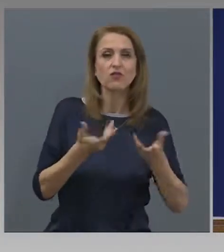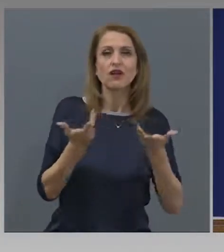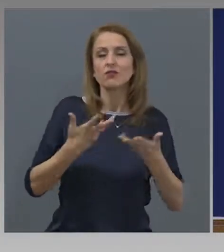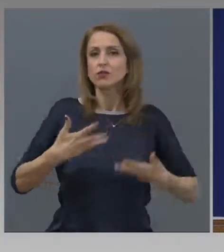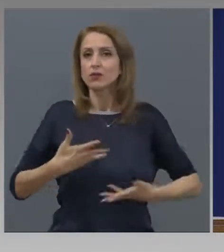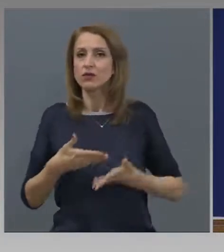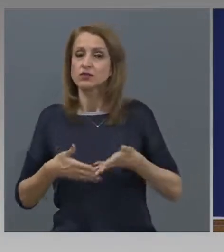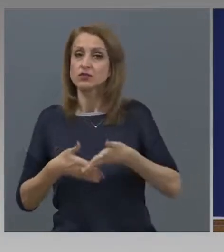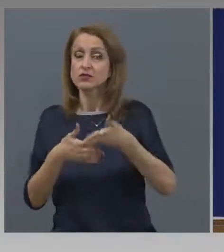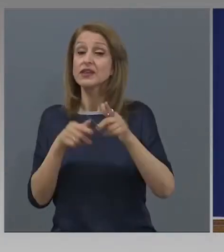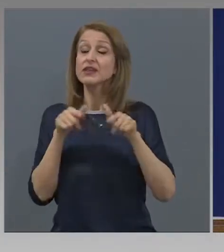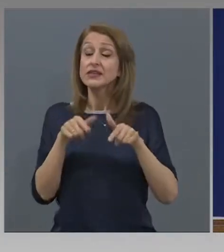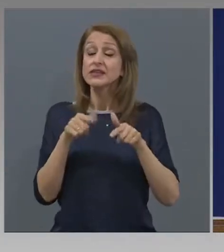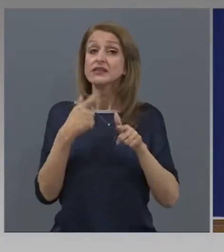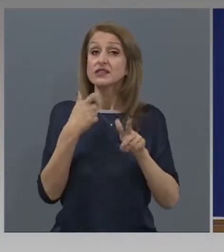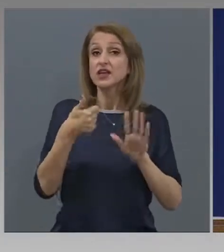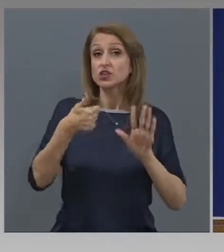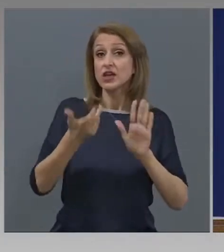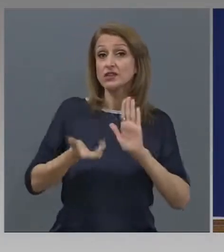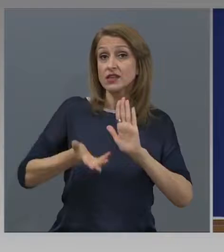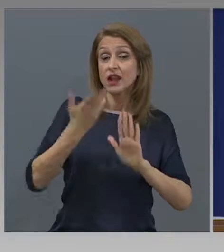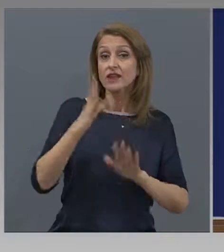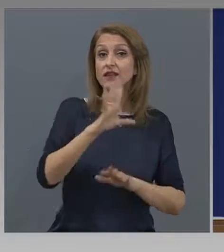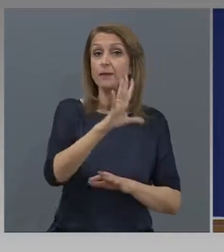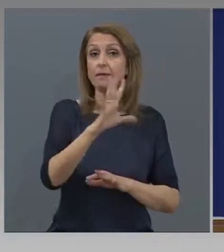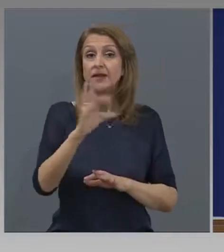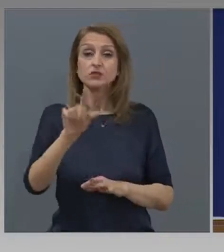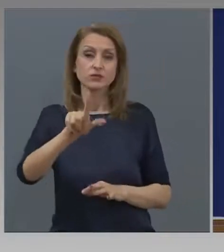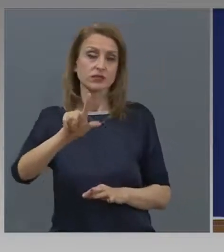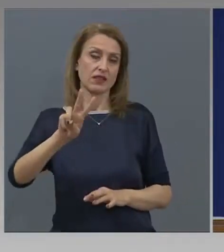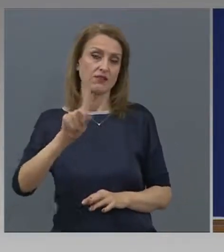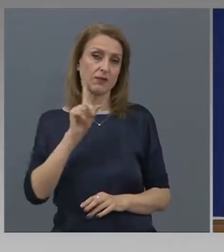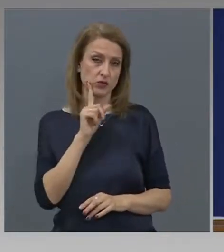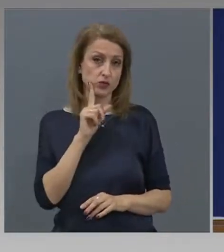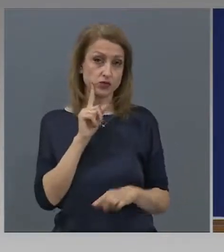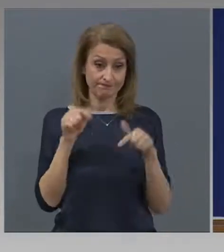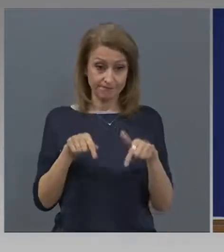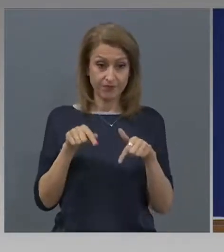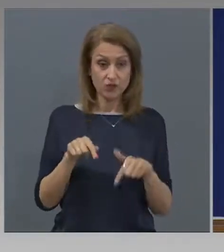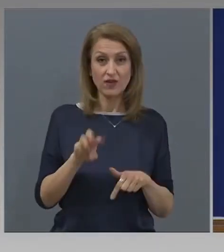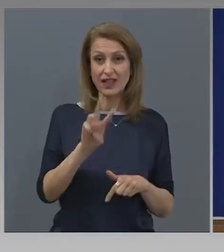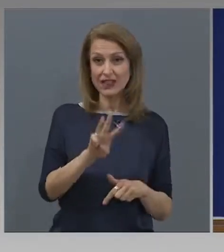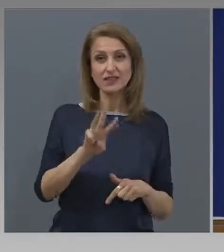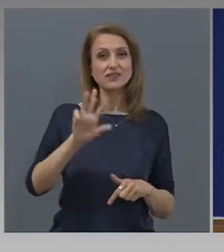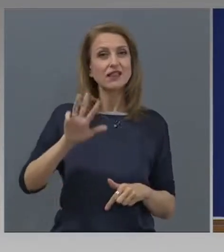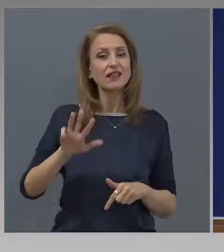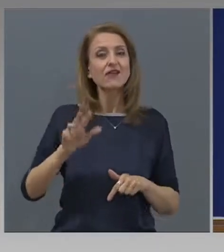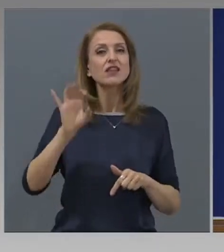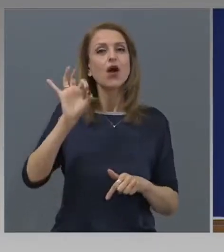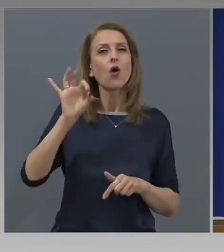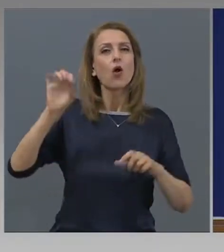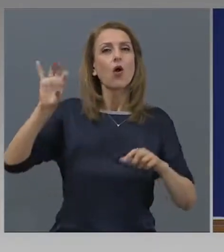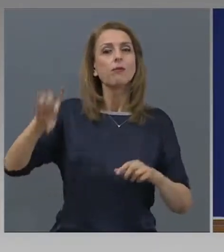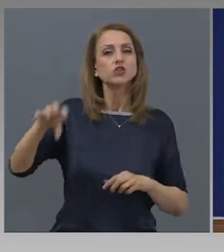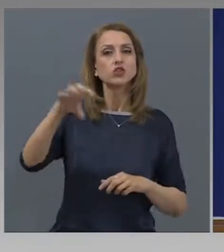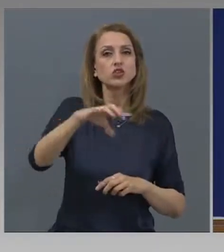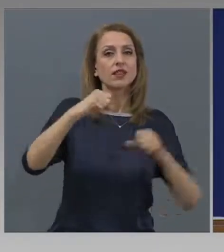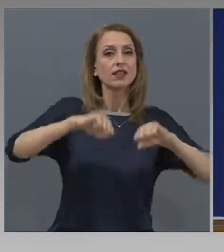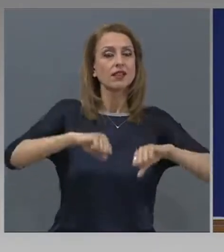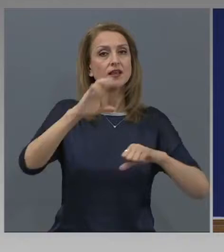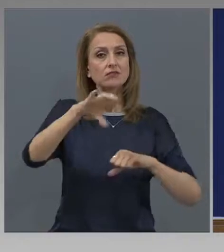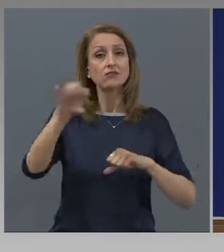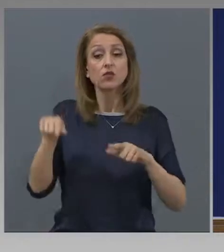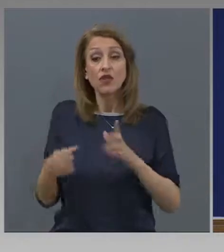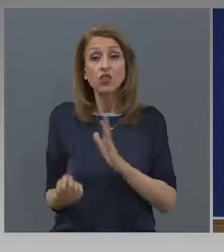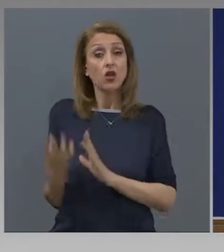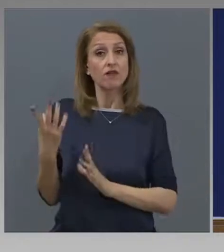грижа за 6 572 души. Тези 39 общини са нови общини, те